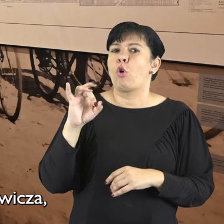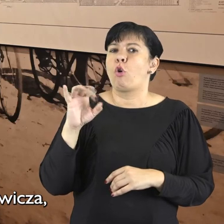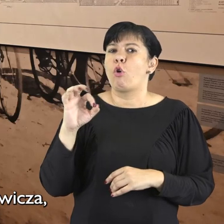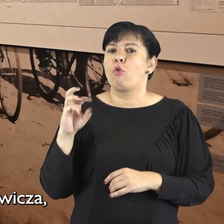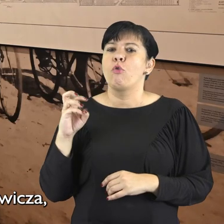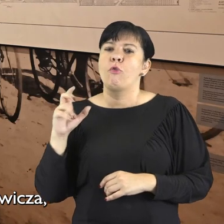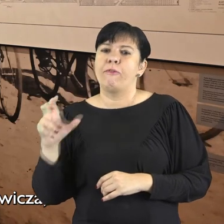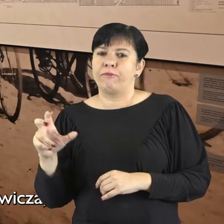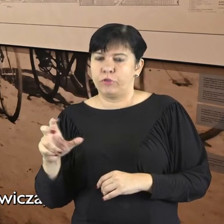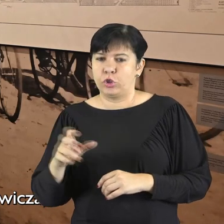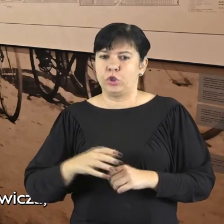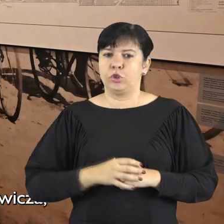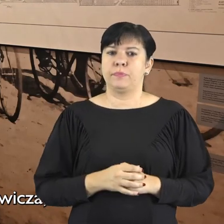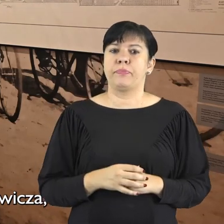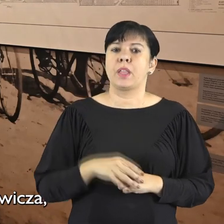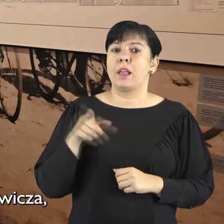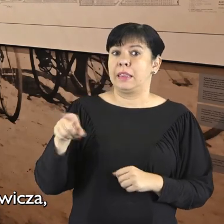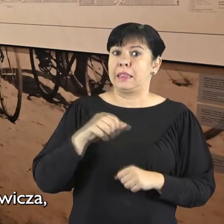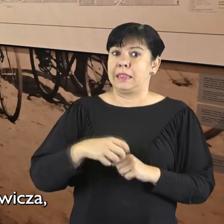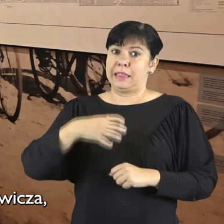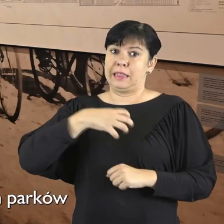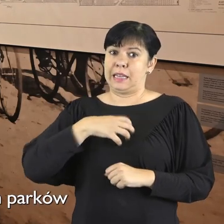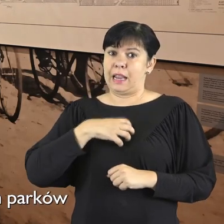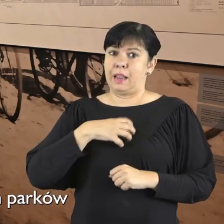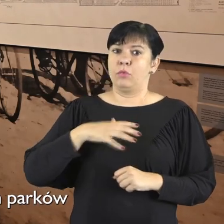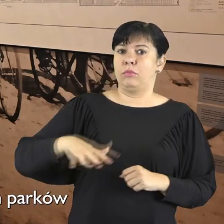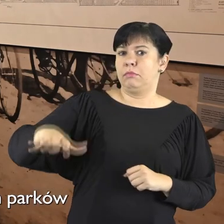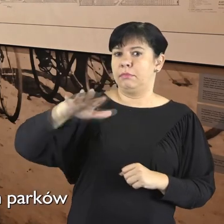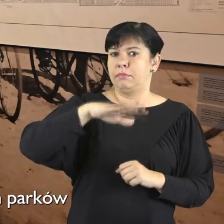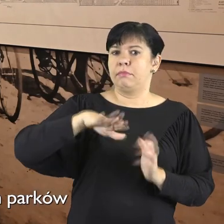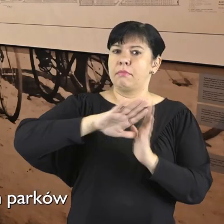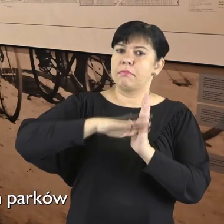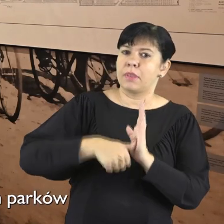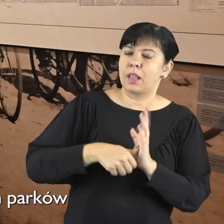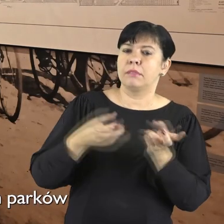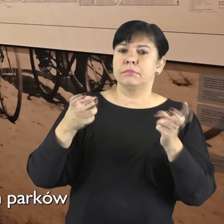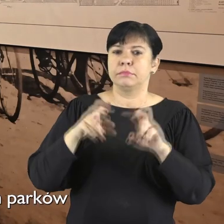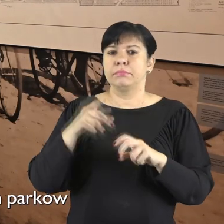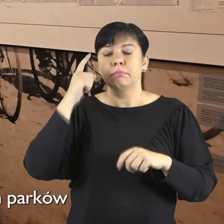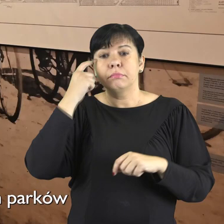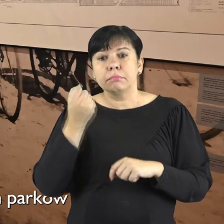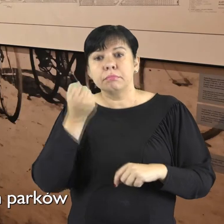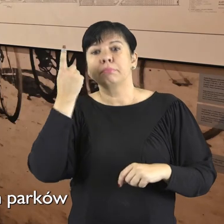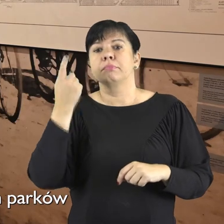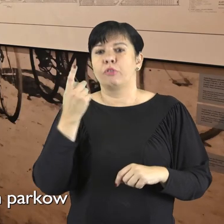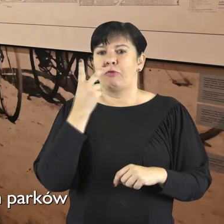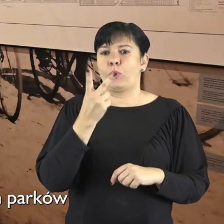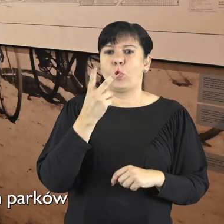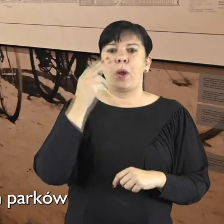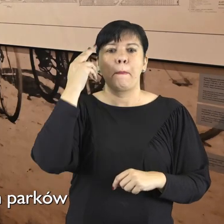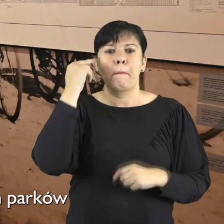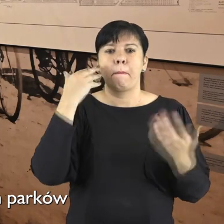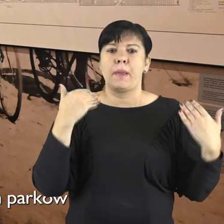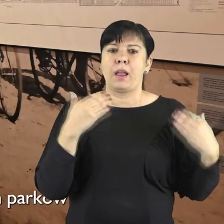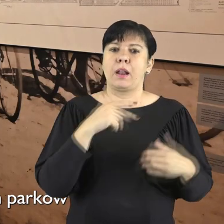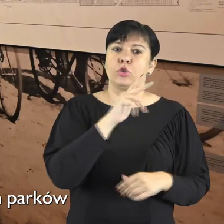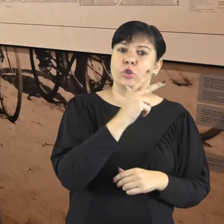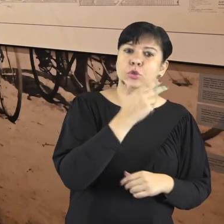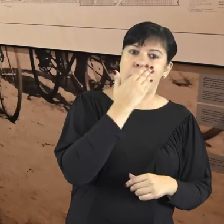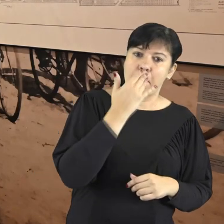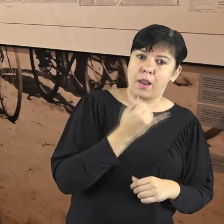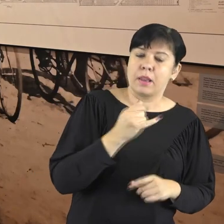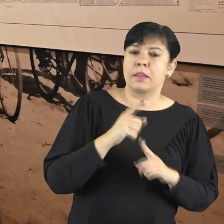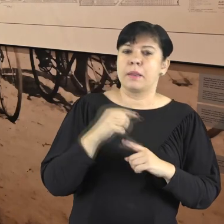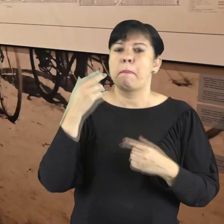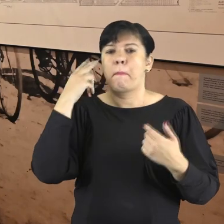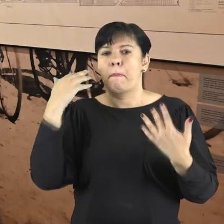ekspozycji zajmuje postać Setefana Rogowicza, dyrektora Plantacji Miejskich, autora projektów dwóch łódzkich parków